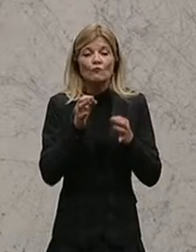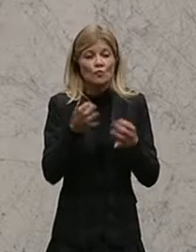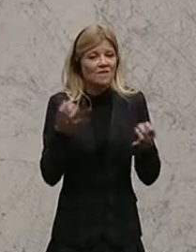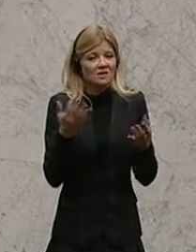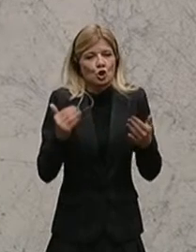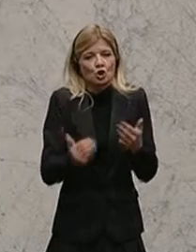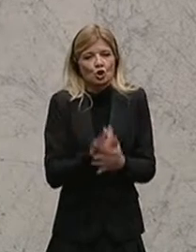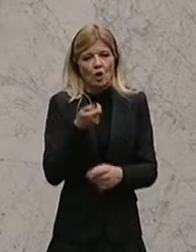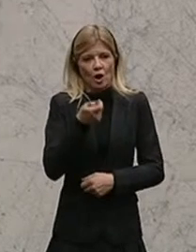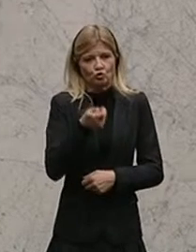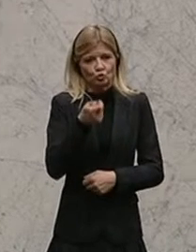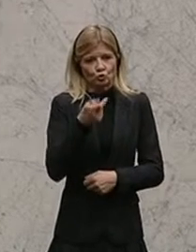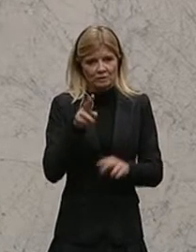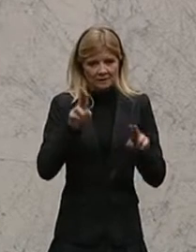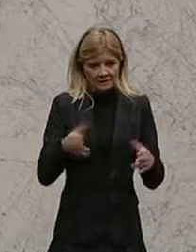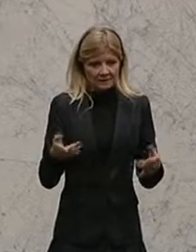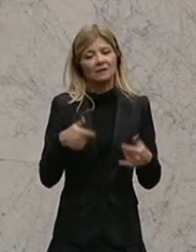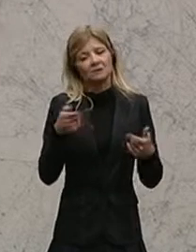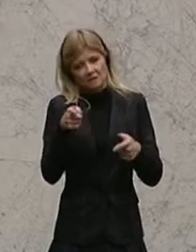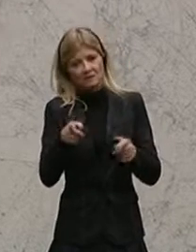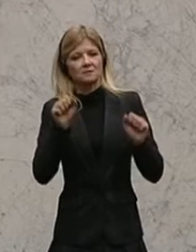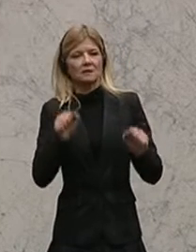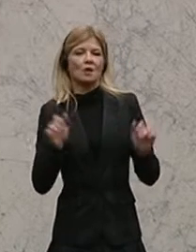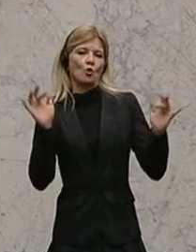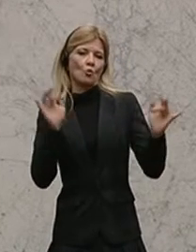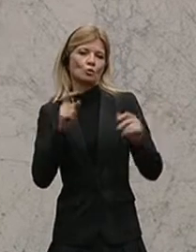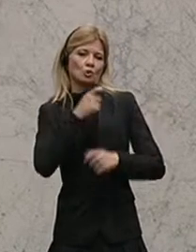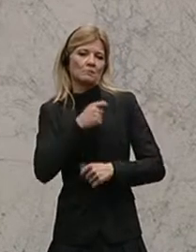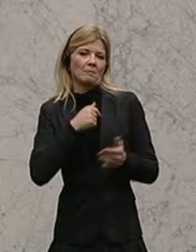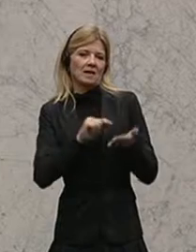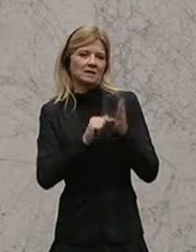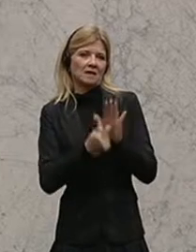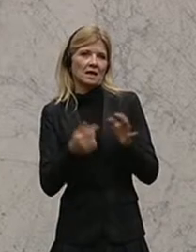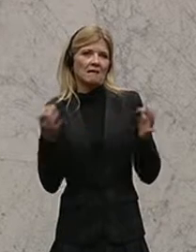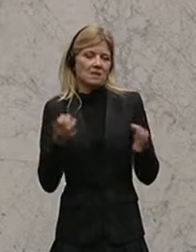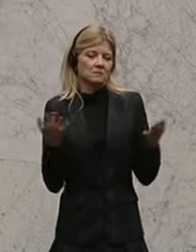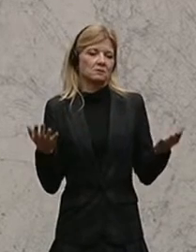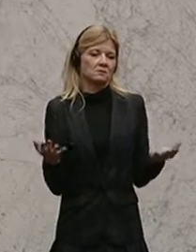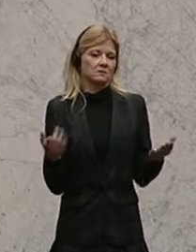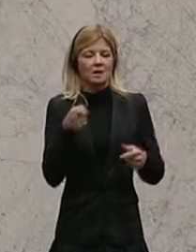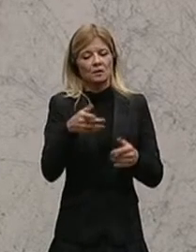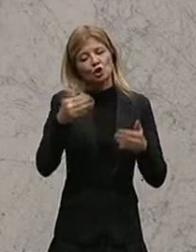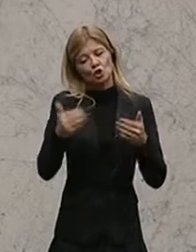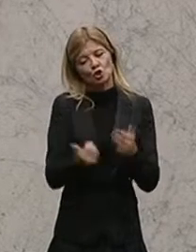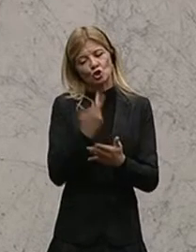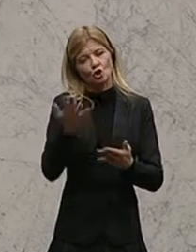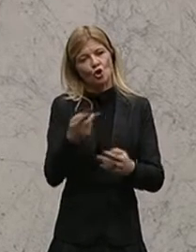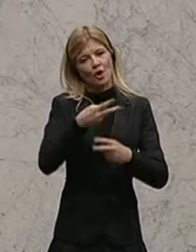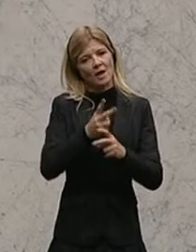hier können die Oppositionsparteien zeigen, dass sie mit dem neuen Instrument